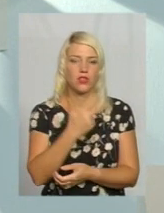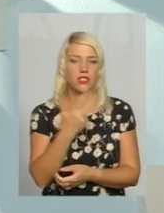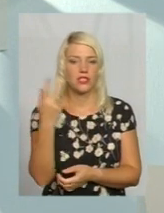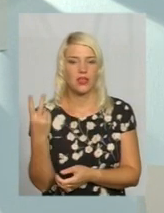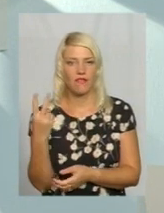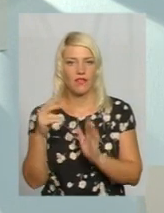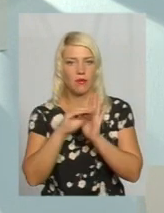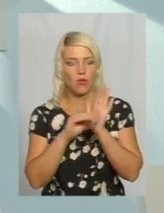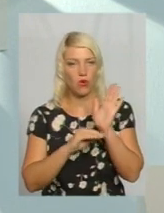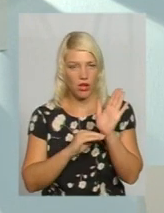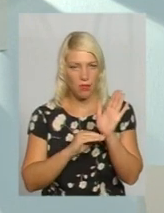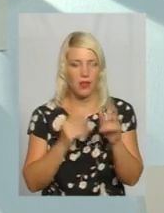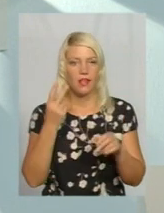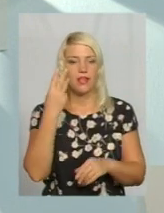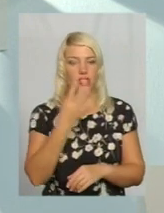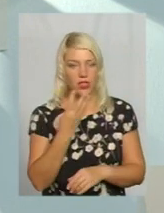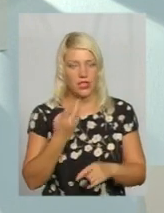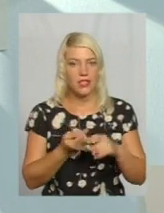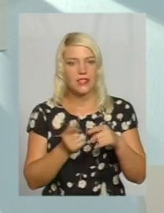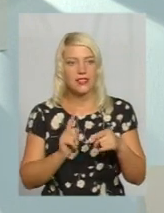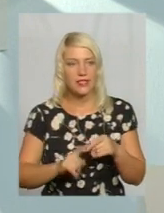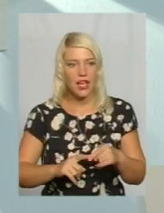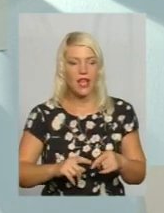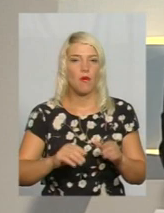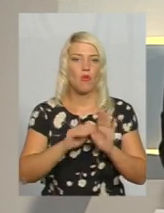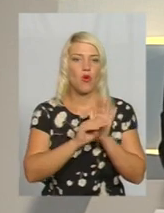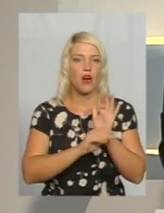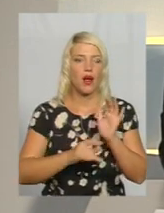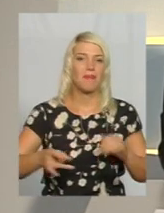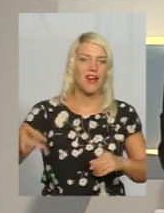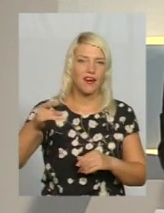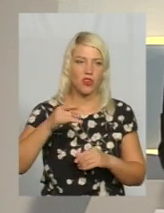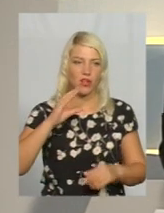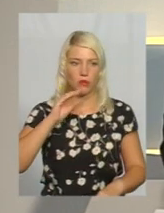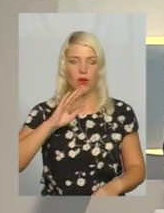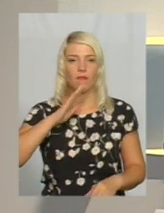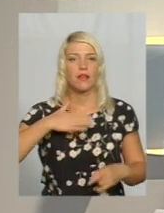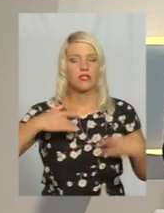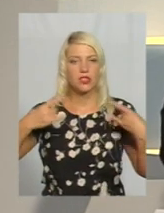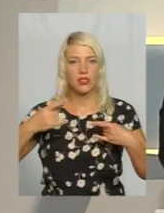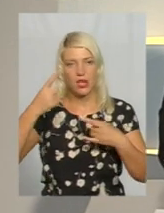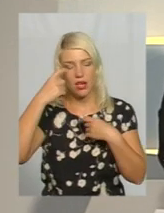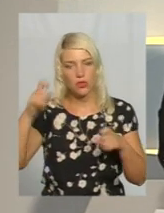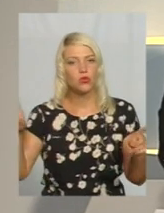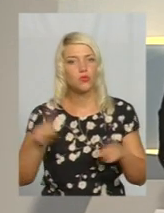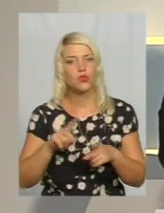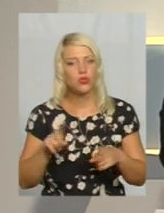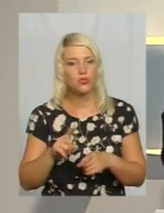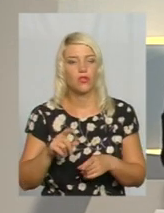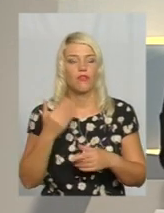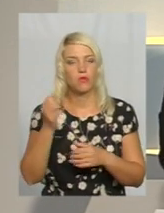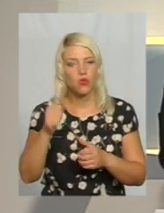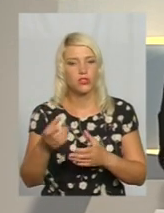чотири з яких є – це програми регіонального мовника. Дякую. Нашій аудиторії, я нагадую, що ви також можете долучитись до